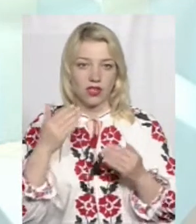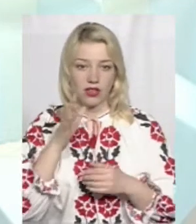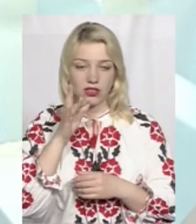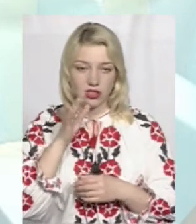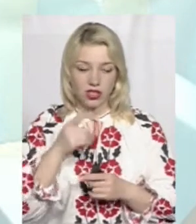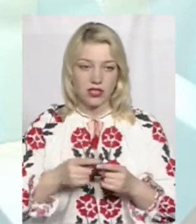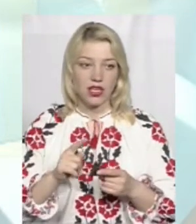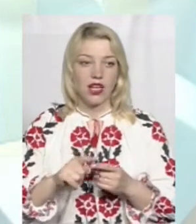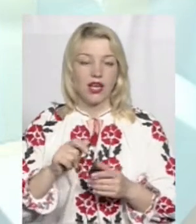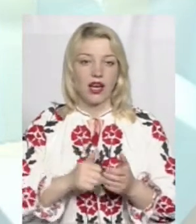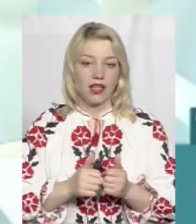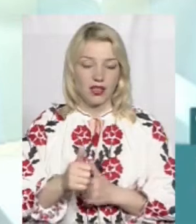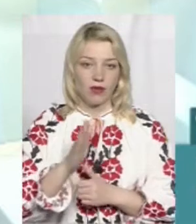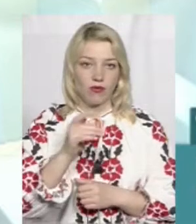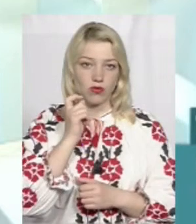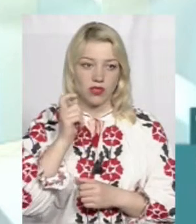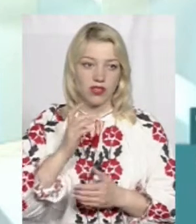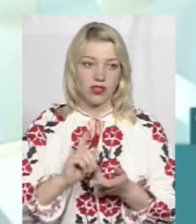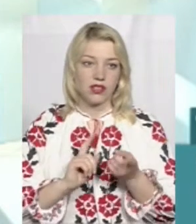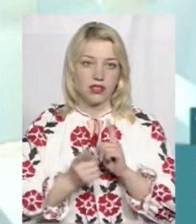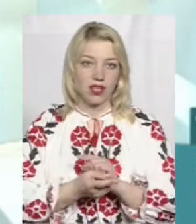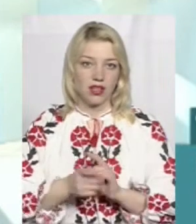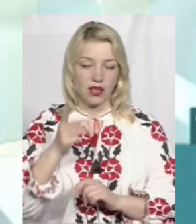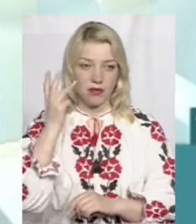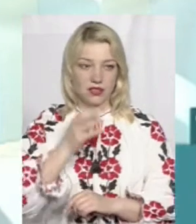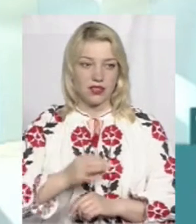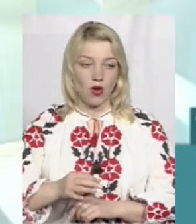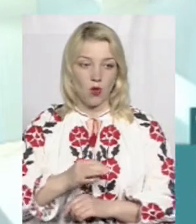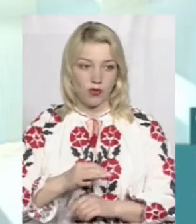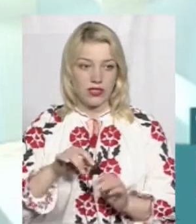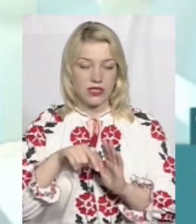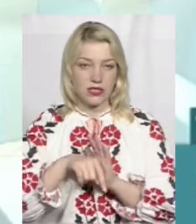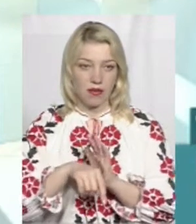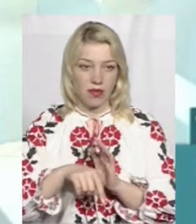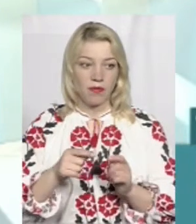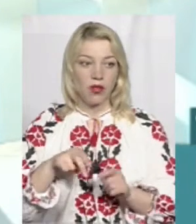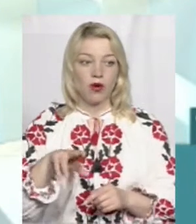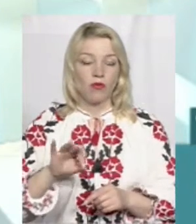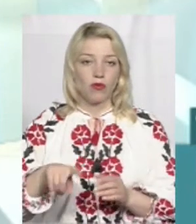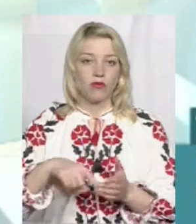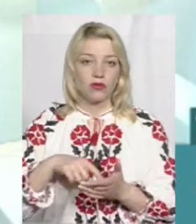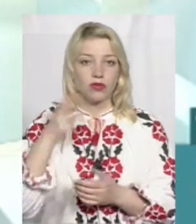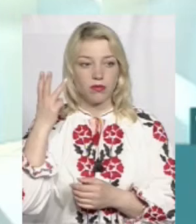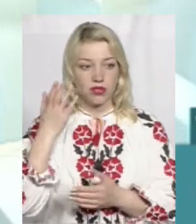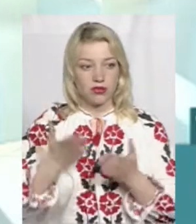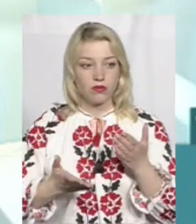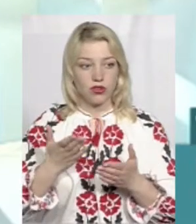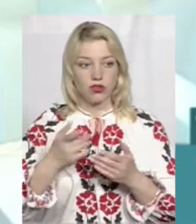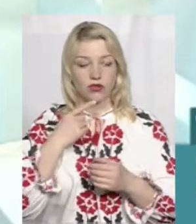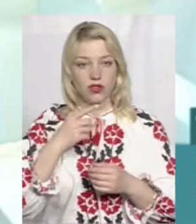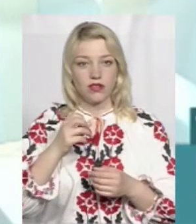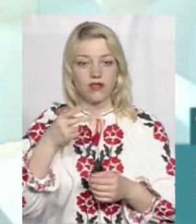лідером в Україні стала Хмельницька область саме. По місту Хмельницькому, якщо в